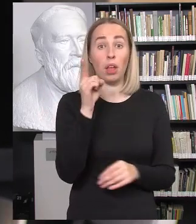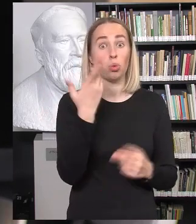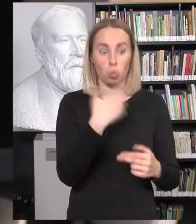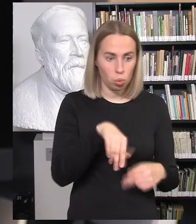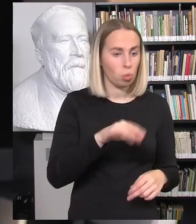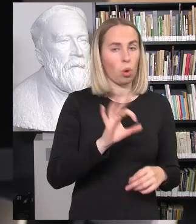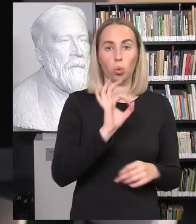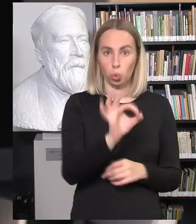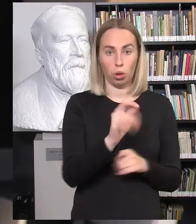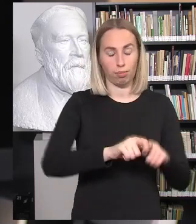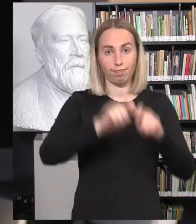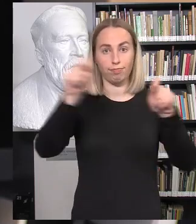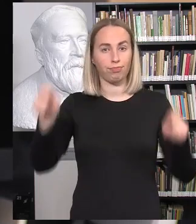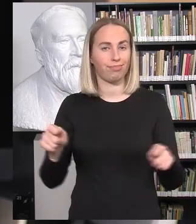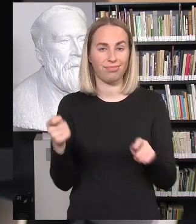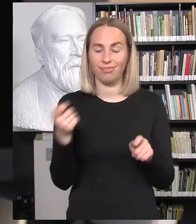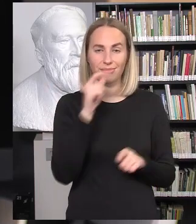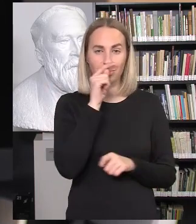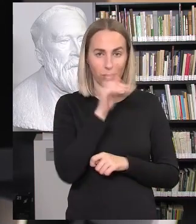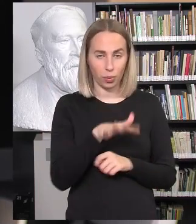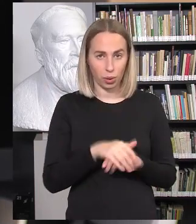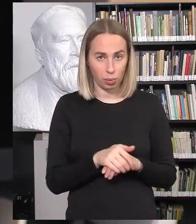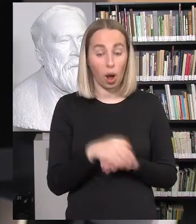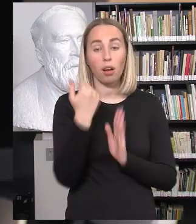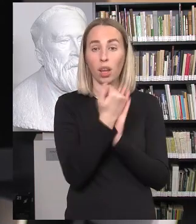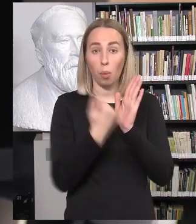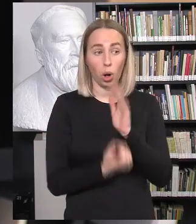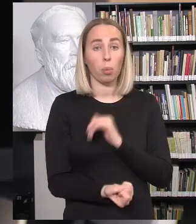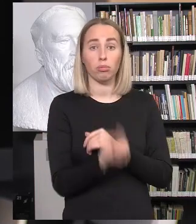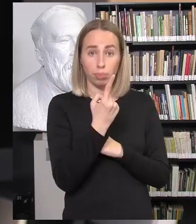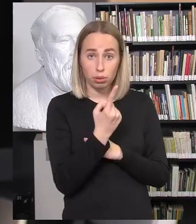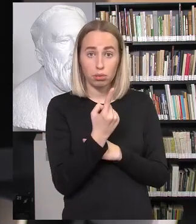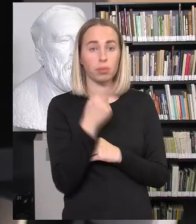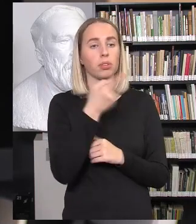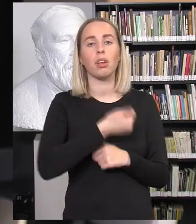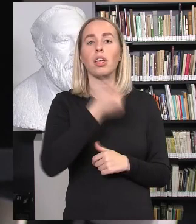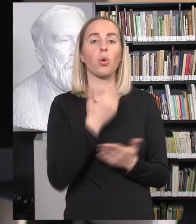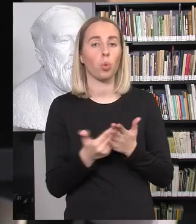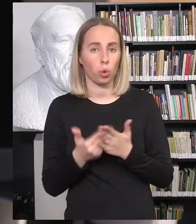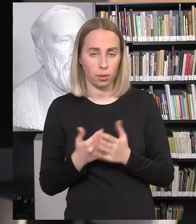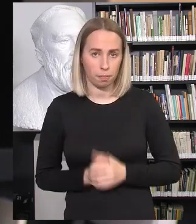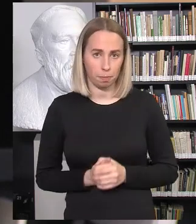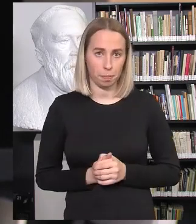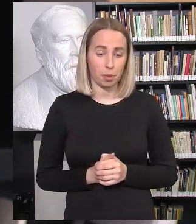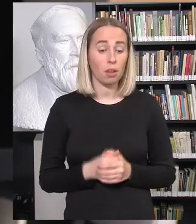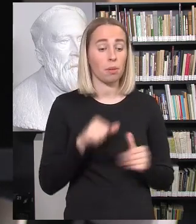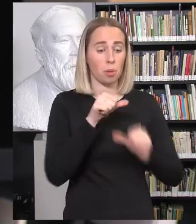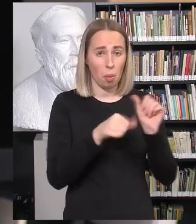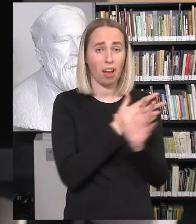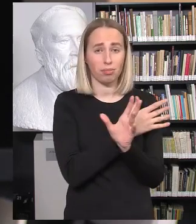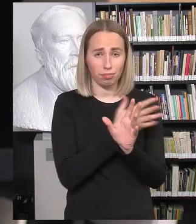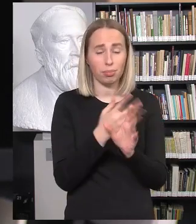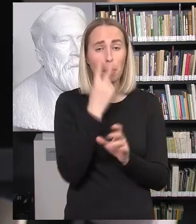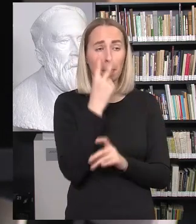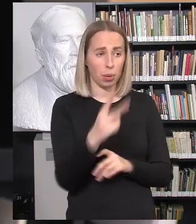Kodėl gerai, kad atsiranda šita programa? Todėl, kad mes per tuos metus tikrai pamatėm, kad yra mokyklos,